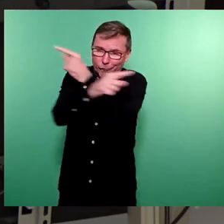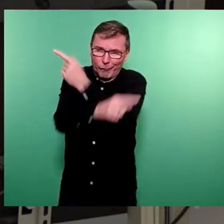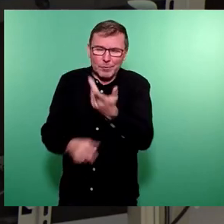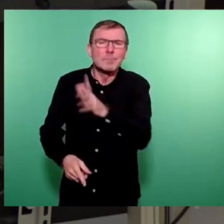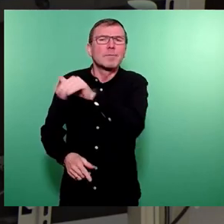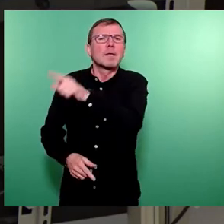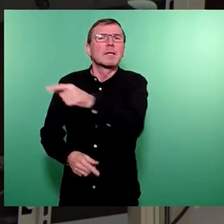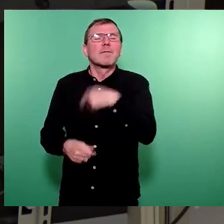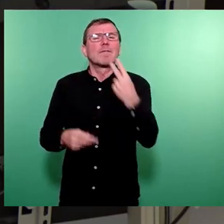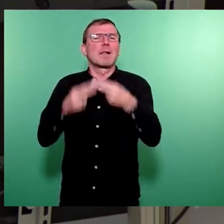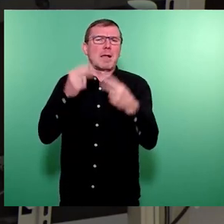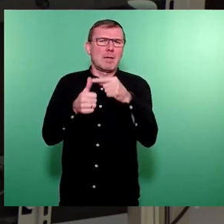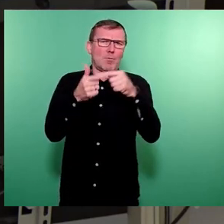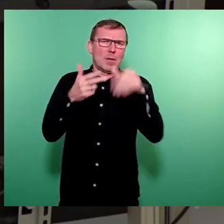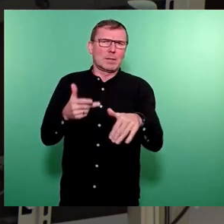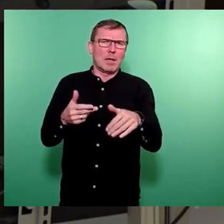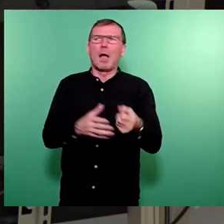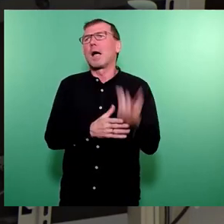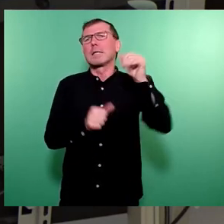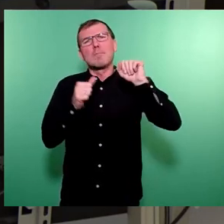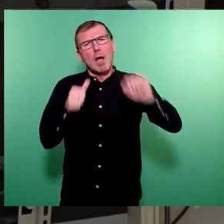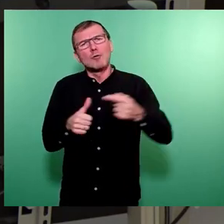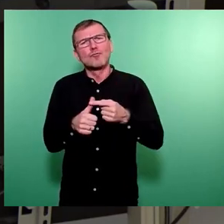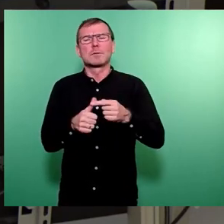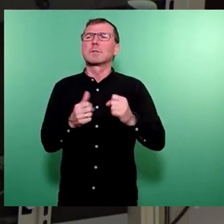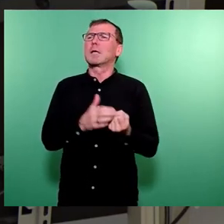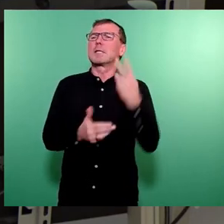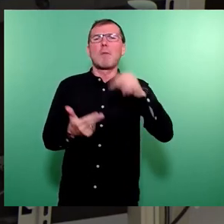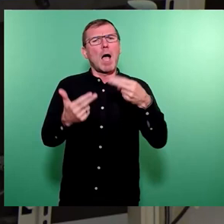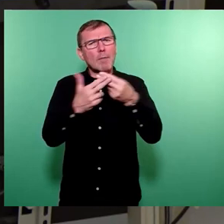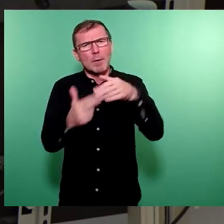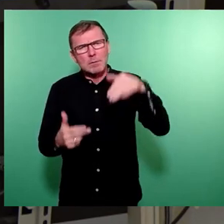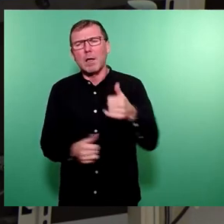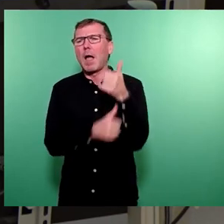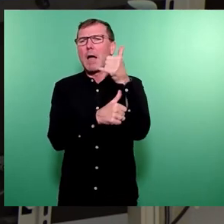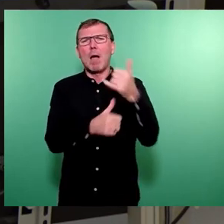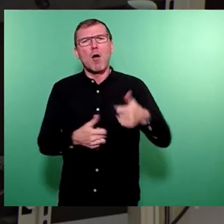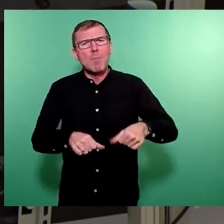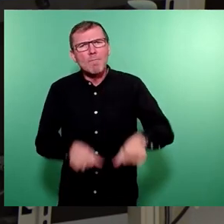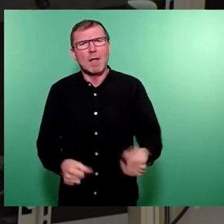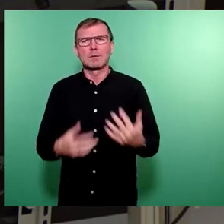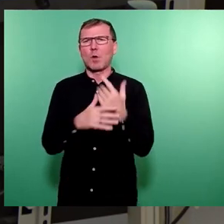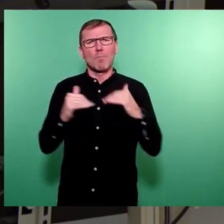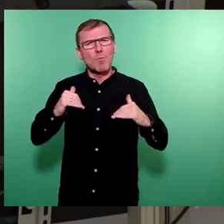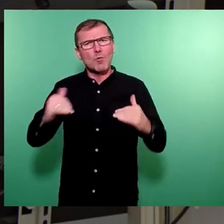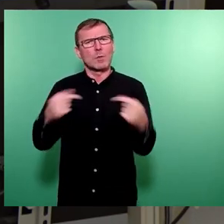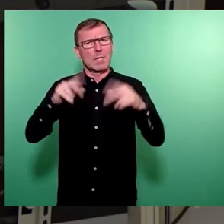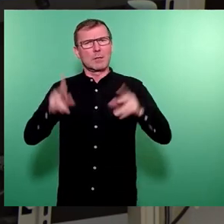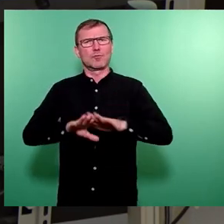viele Projekte zum Thema Klimaschutz und Klimaanpassung, Baumpflanzung, Begrünung, Innenstadt, die